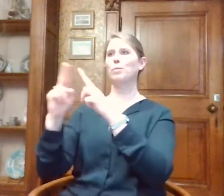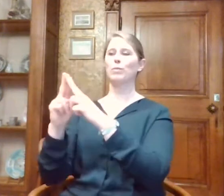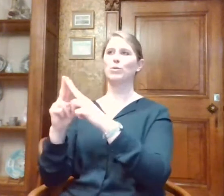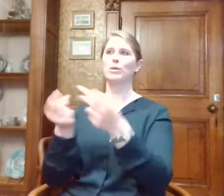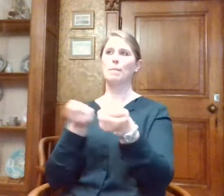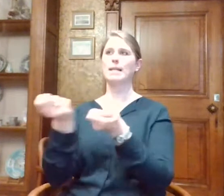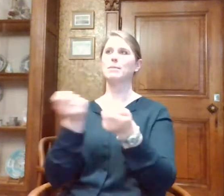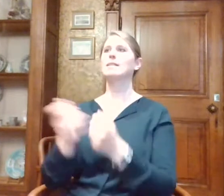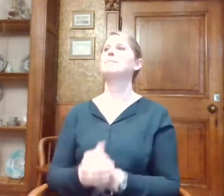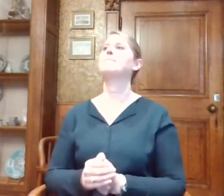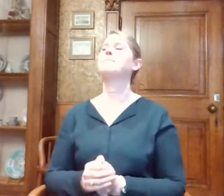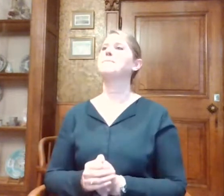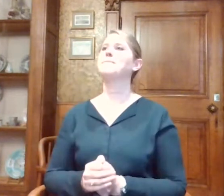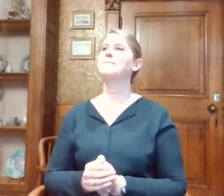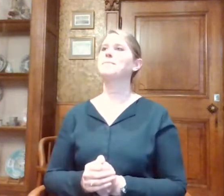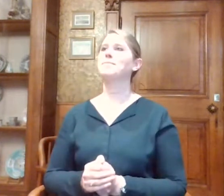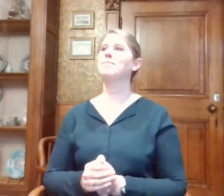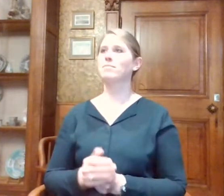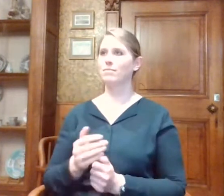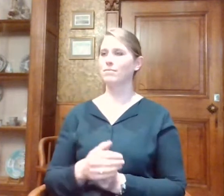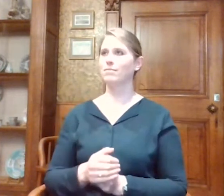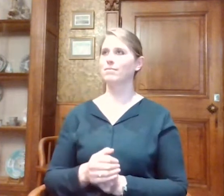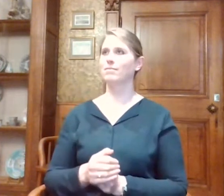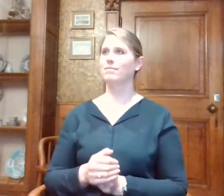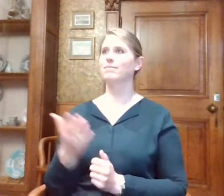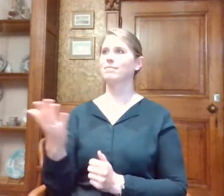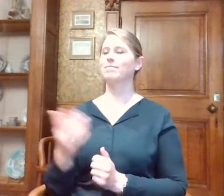verantwoordelijk voor het onthaal en